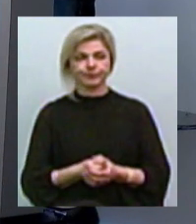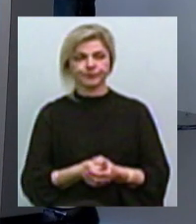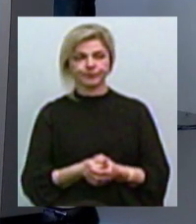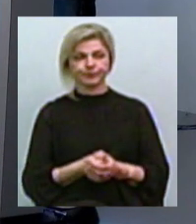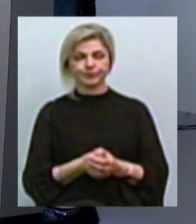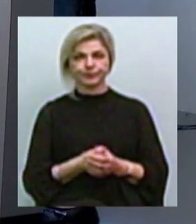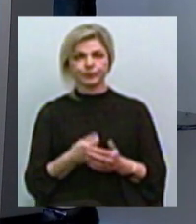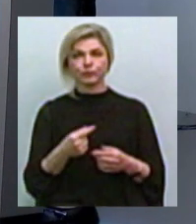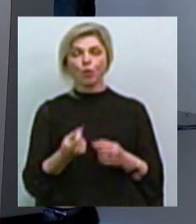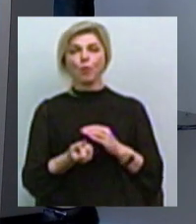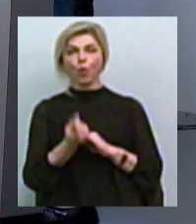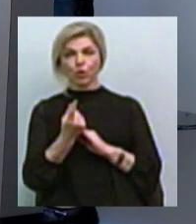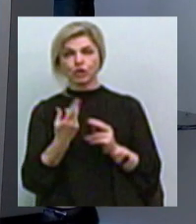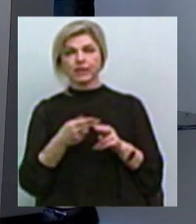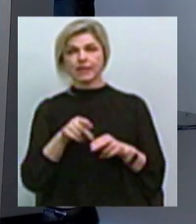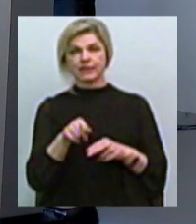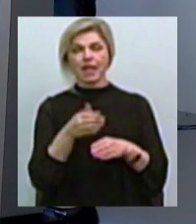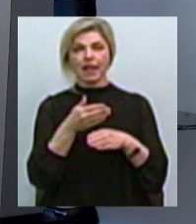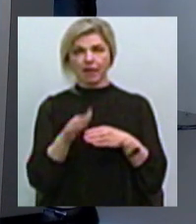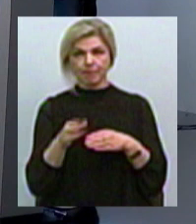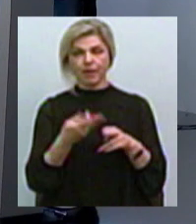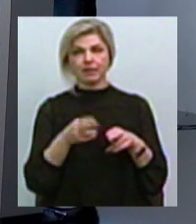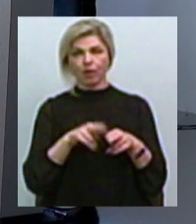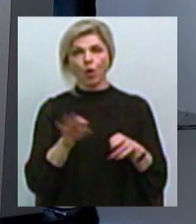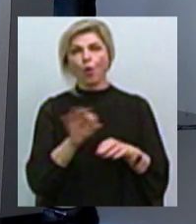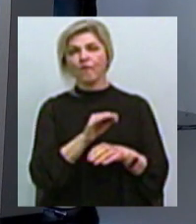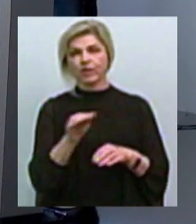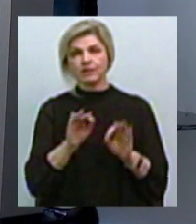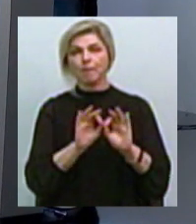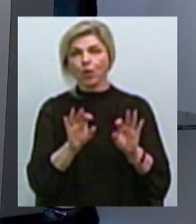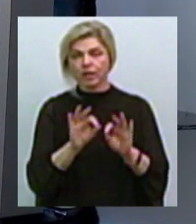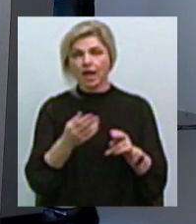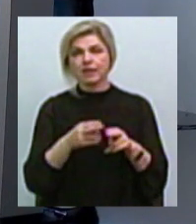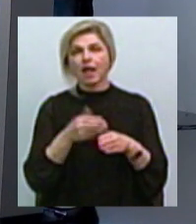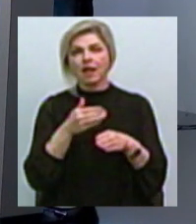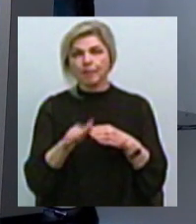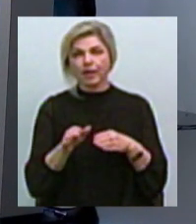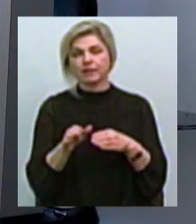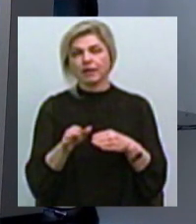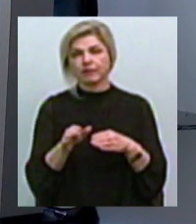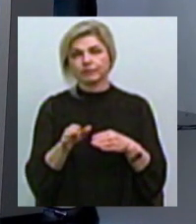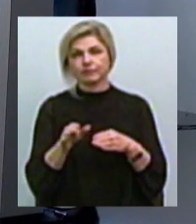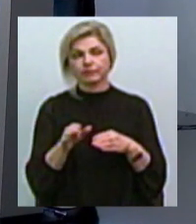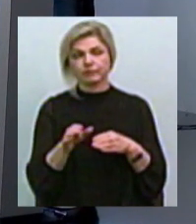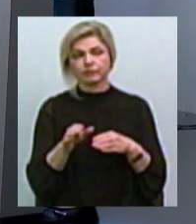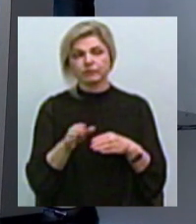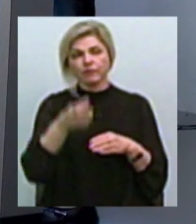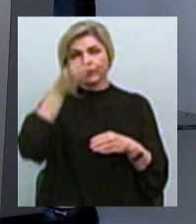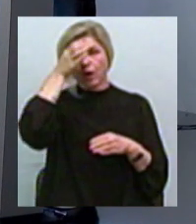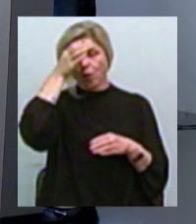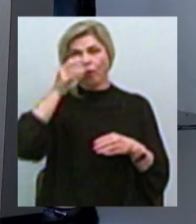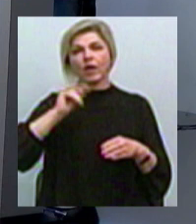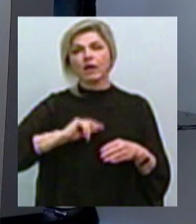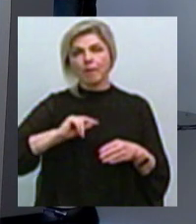таке Насправді, це елемент, який офіційно не пояснений Це елемент, який відсилає нас до наукової діяльності